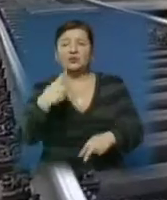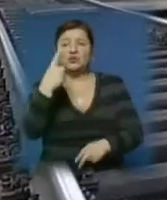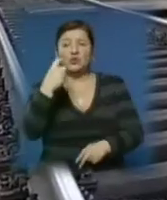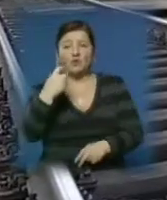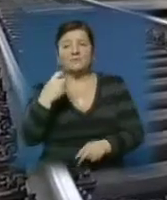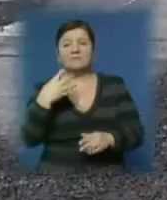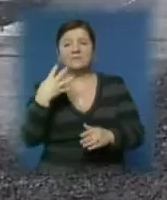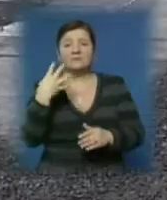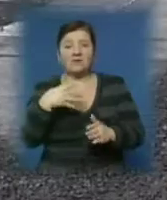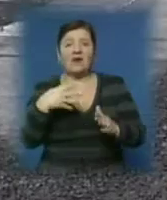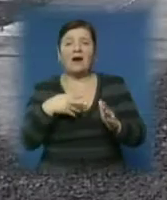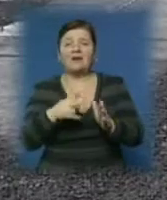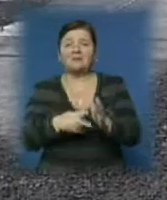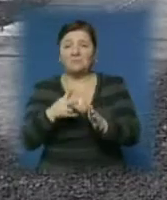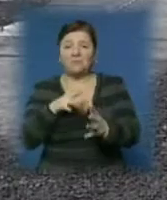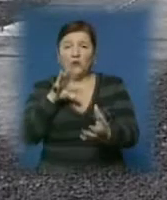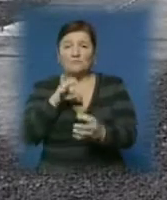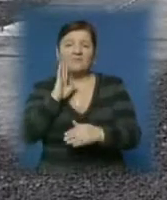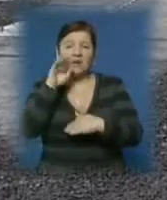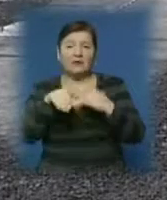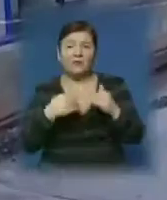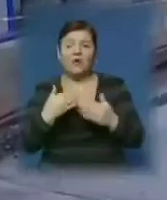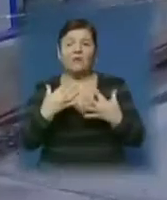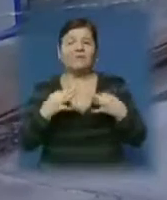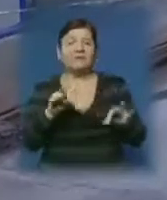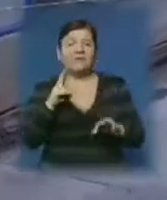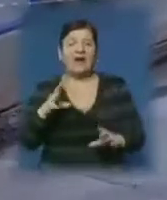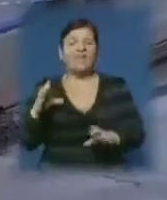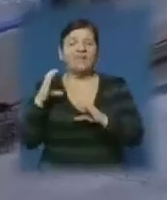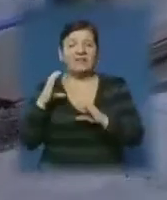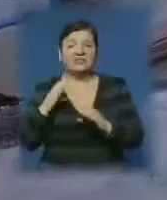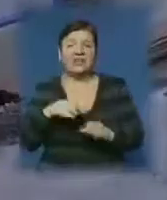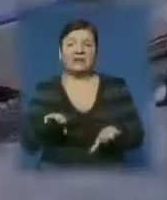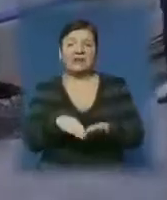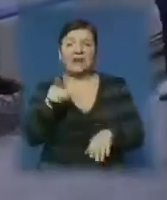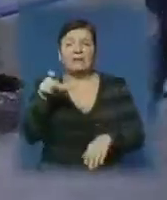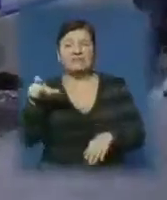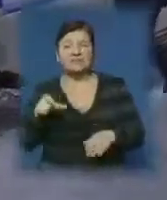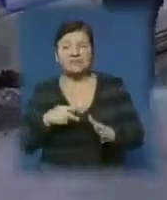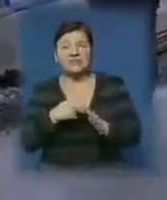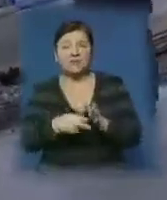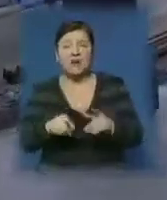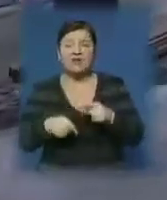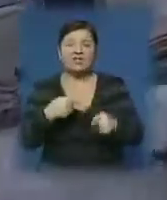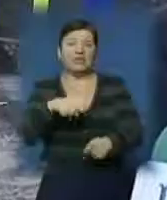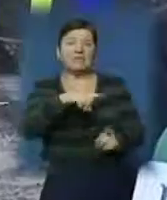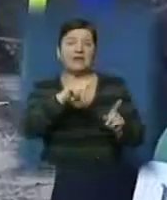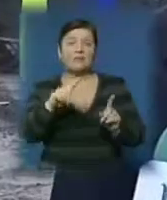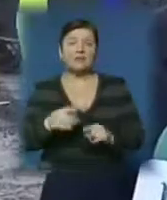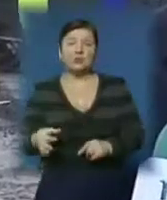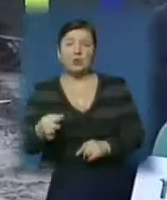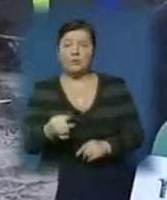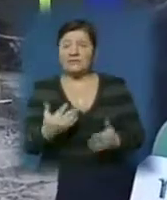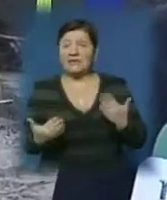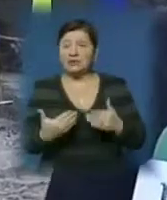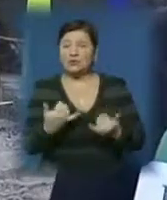подягів на добу. Таким чином він допоможе розвинути як вантажні, так і пасажирські перевезення через Закарпатську область. Якщо сьогодні